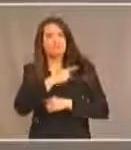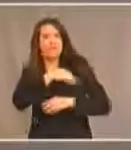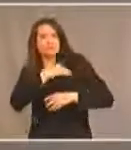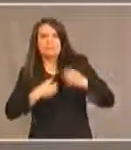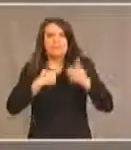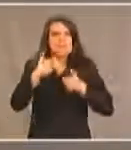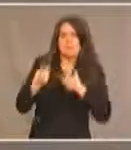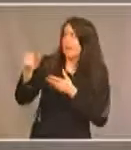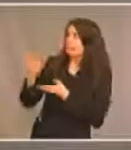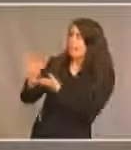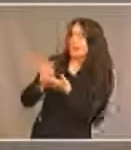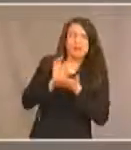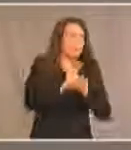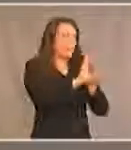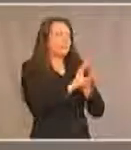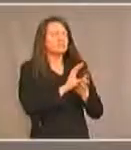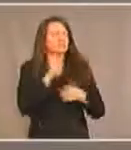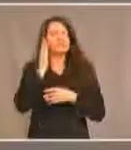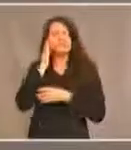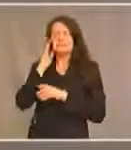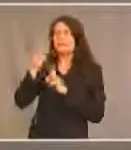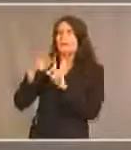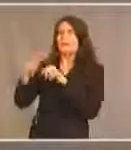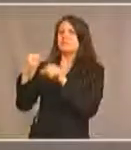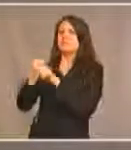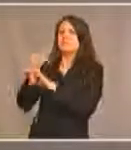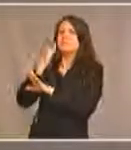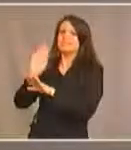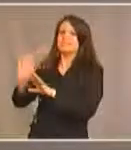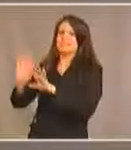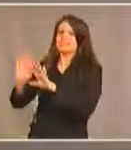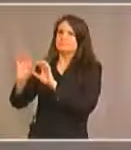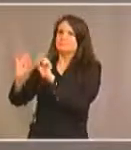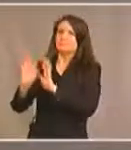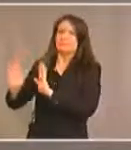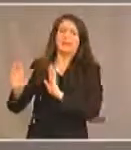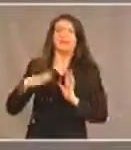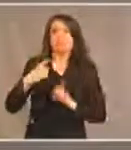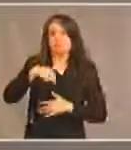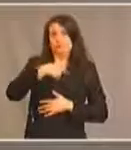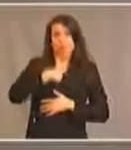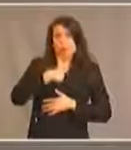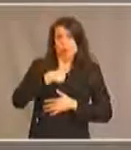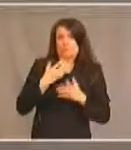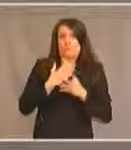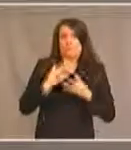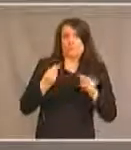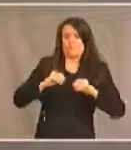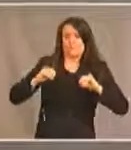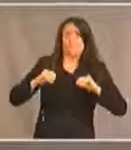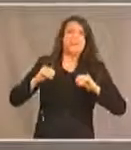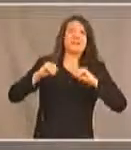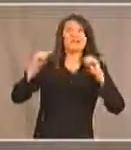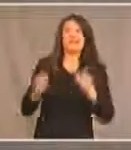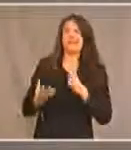les Premières Nations le sont et nous ne voulons pas créer davantage